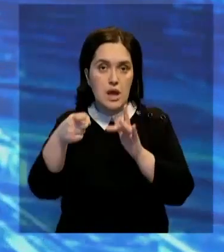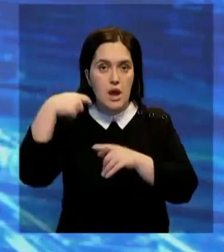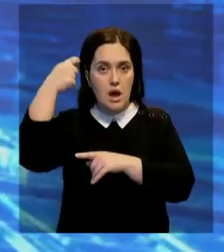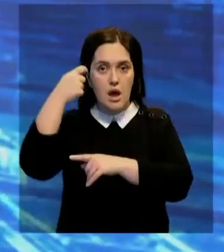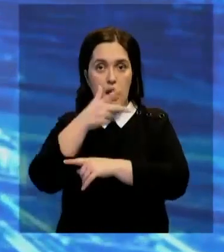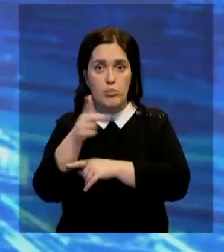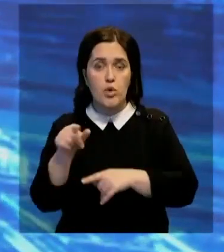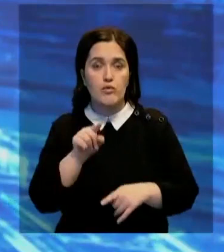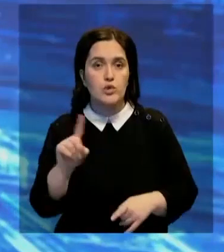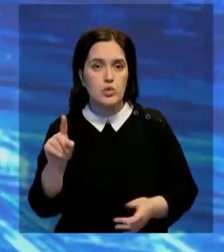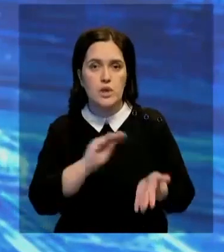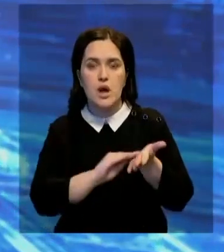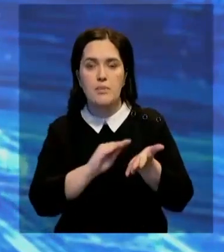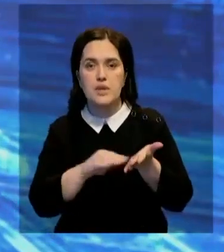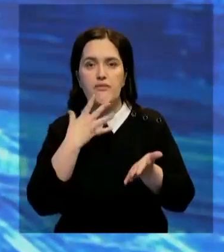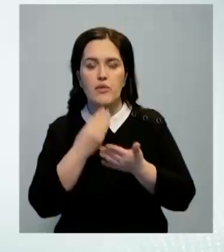что он написал в своем твиттере.